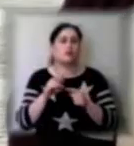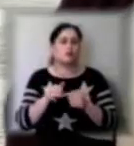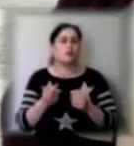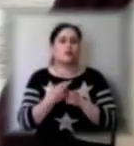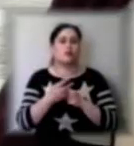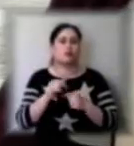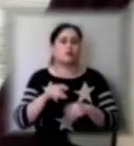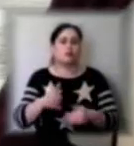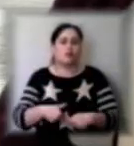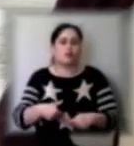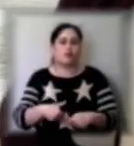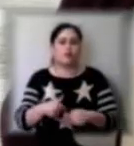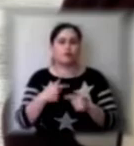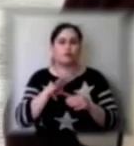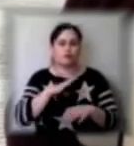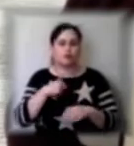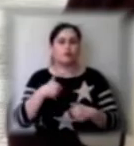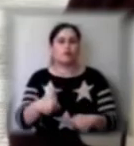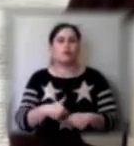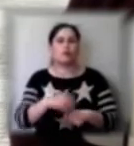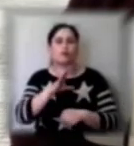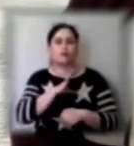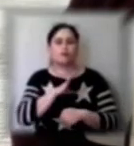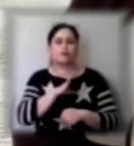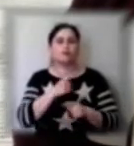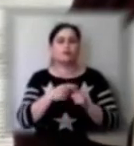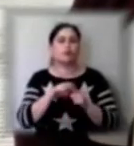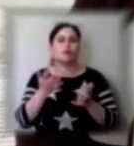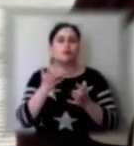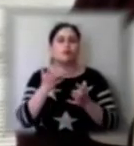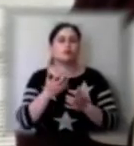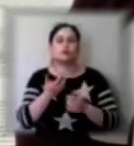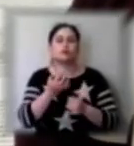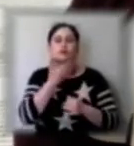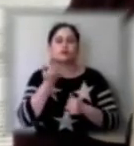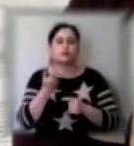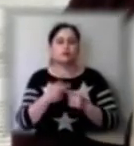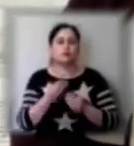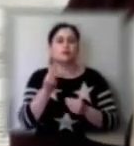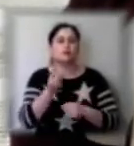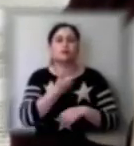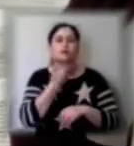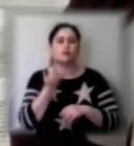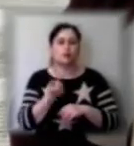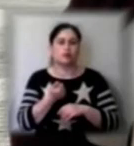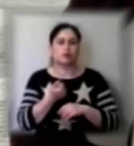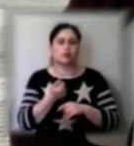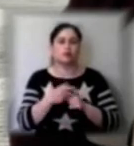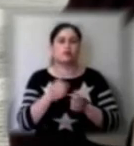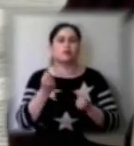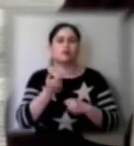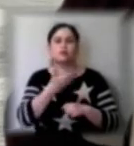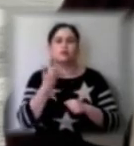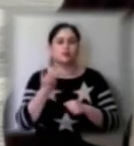Голодували. Голодували. Подушки немає, грошей немає, підтримки немає, нічого